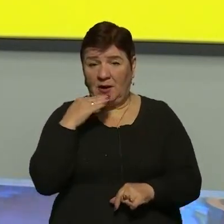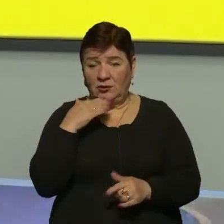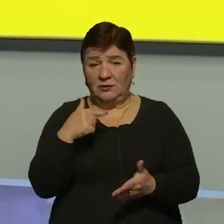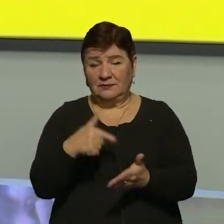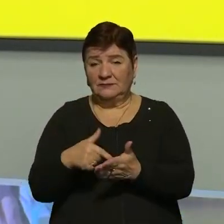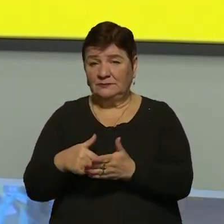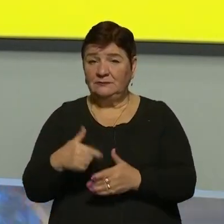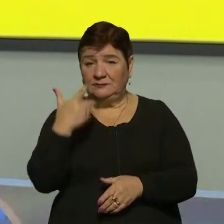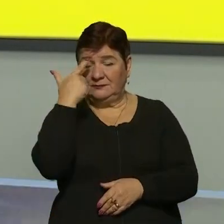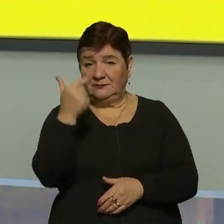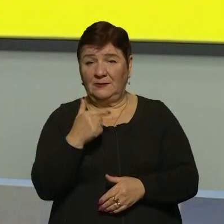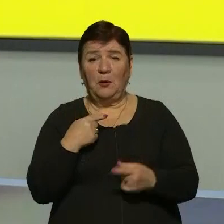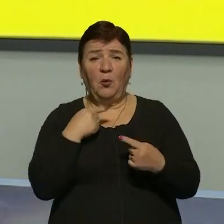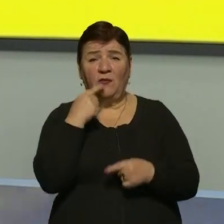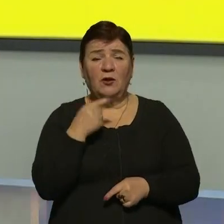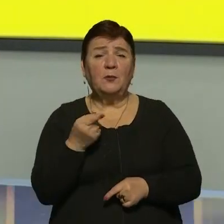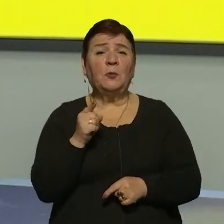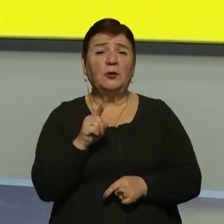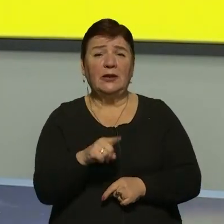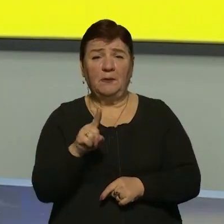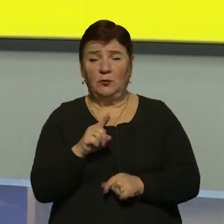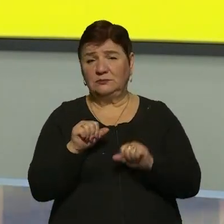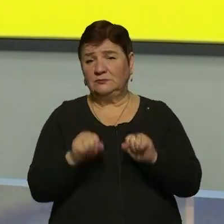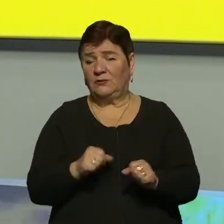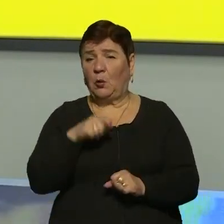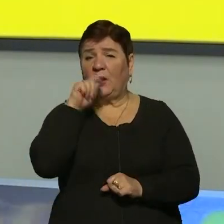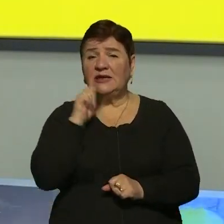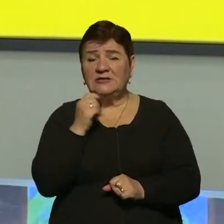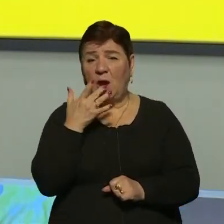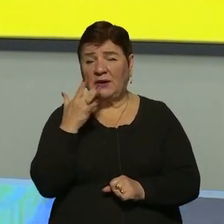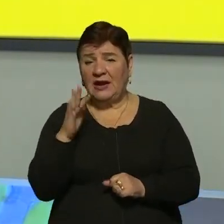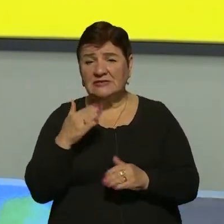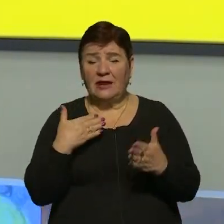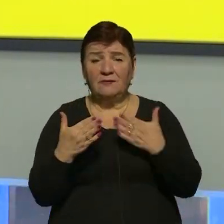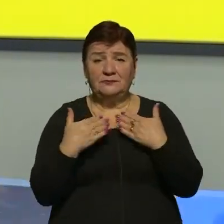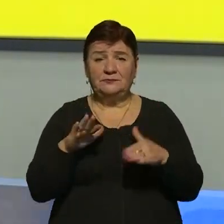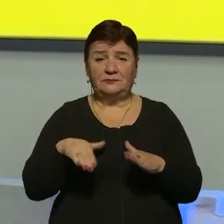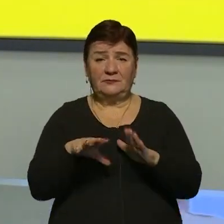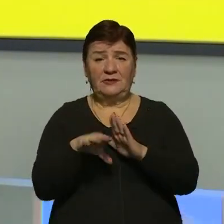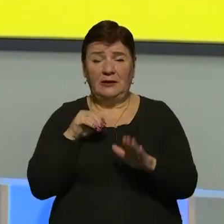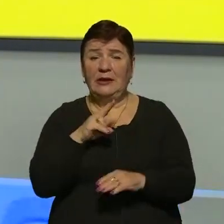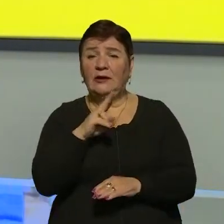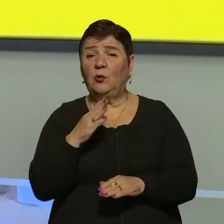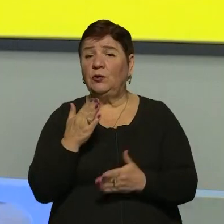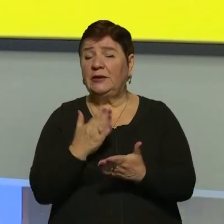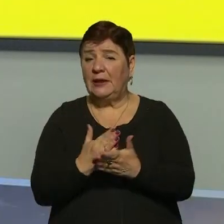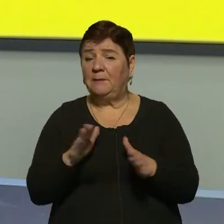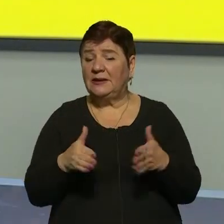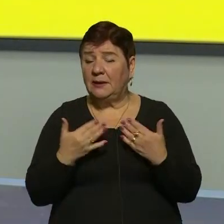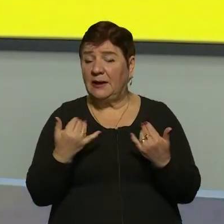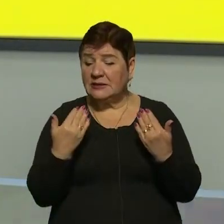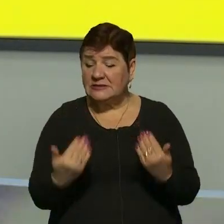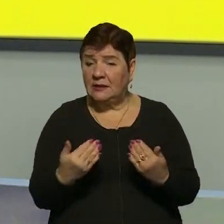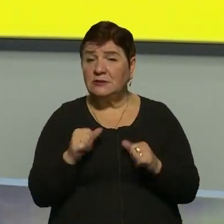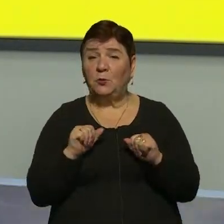Далі в нашому інформаційному ефірі поговоримо про те, чи можливі зміни в українсько-американських відносинах після виборів, якою є підтримка зараз та чи